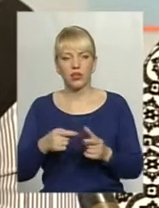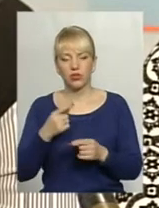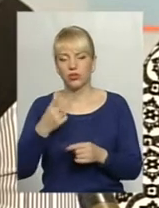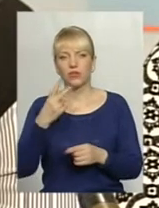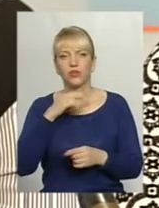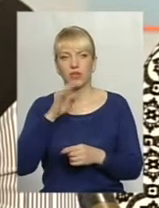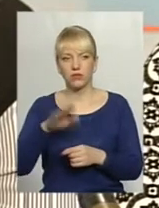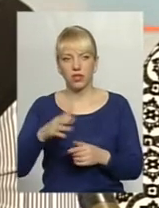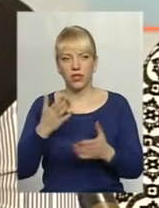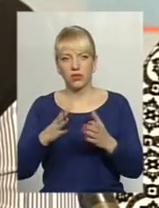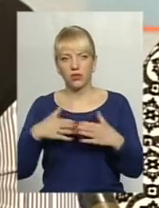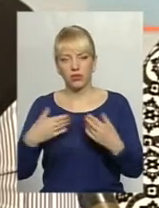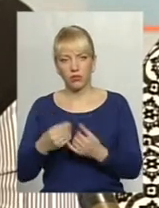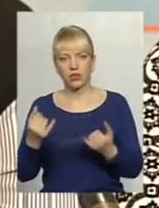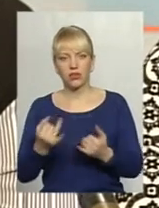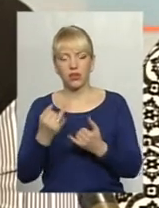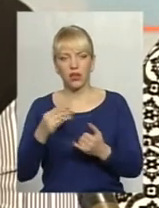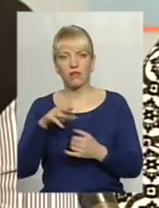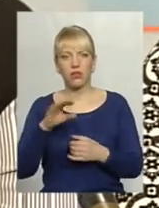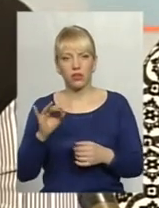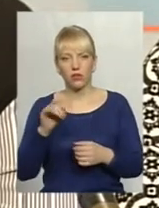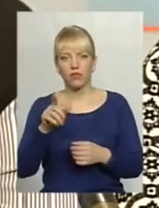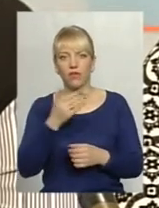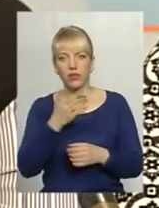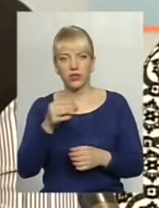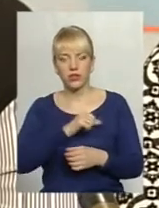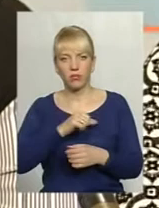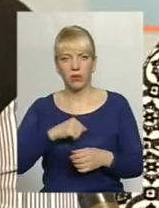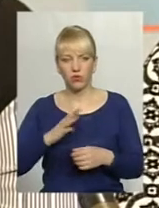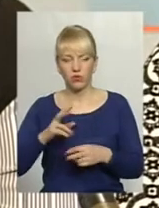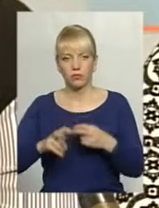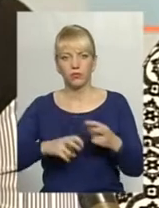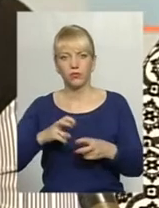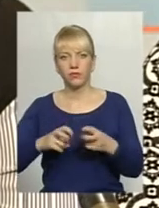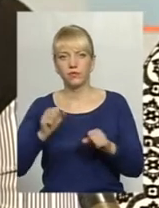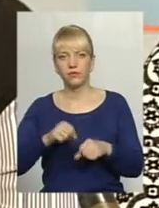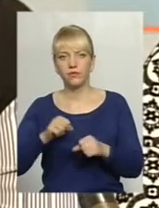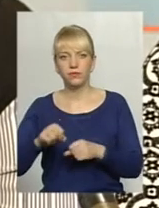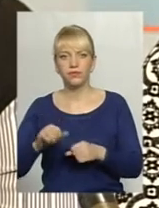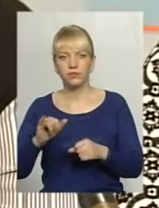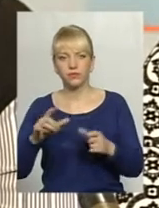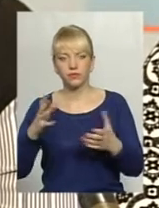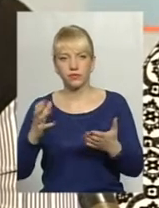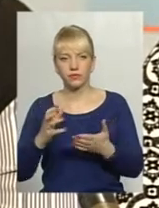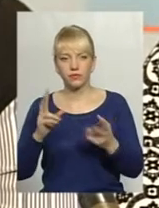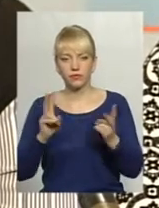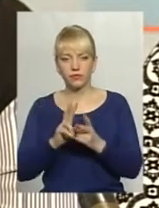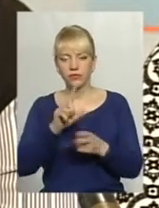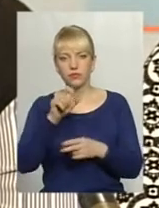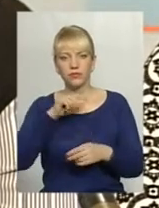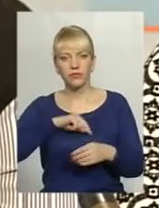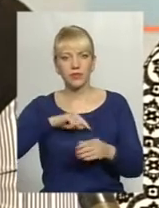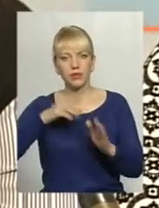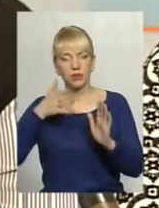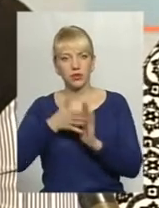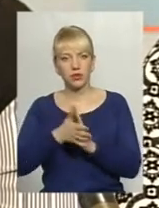Якщо сім'я зацікавлена, то вони самі будуть шукати можливість, аби зустрітися з психологом і довести як